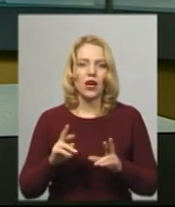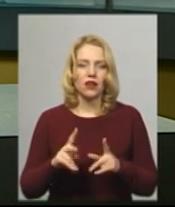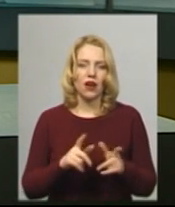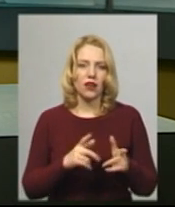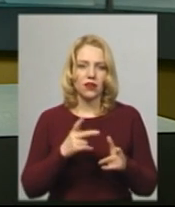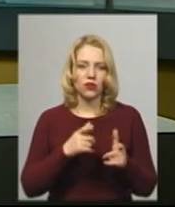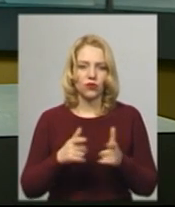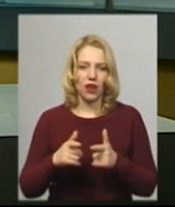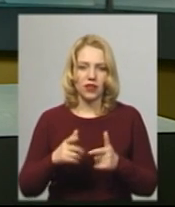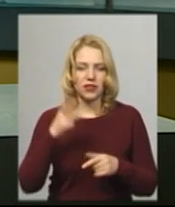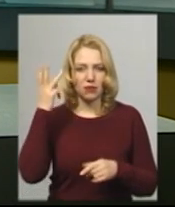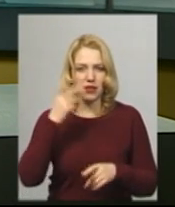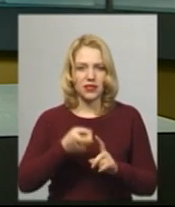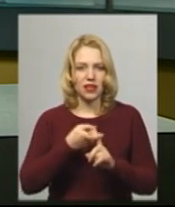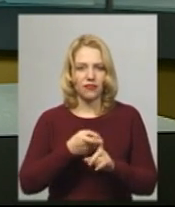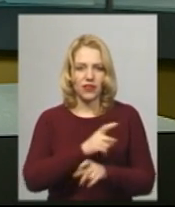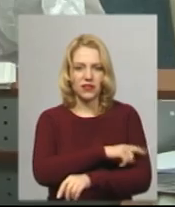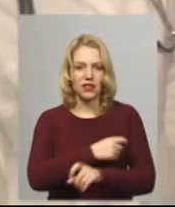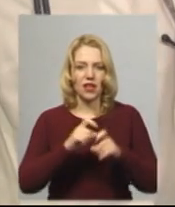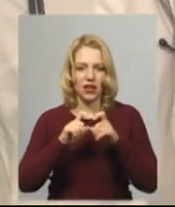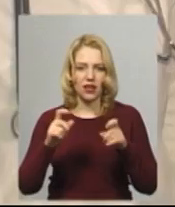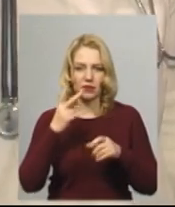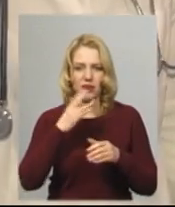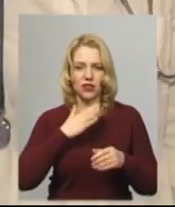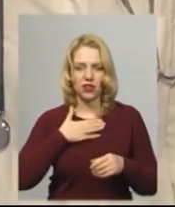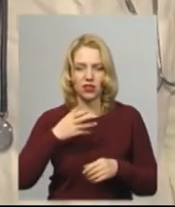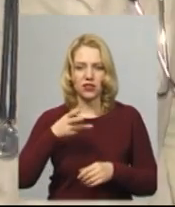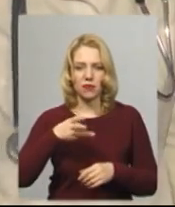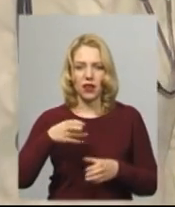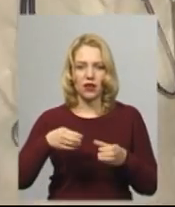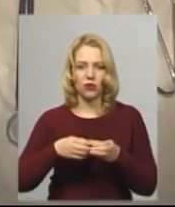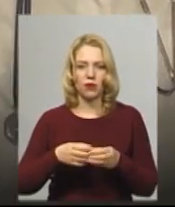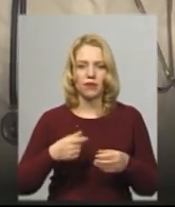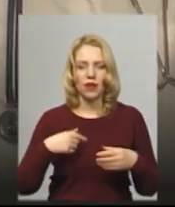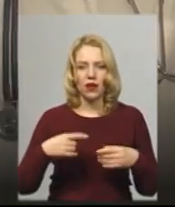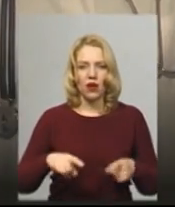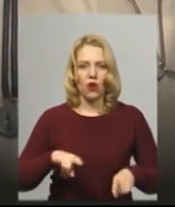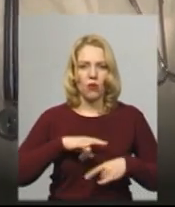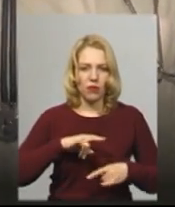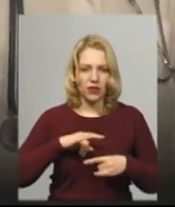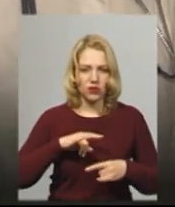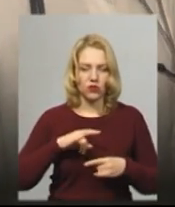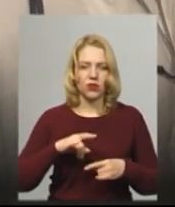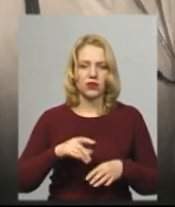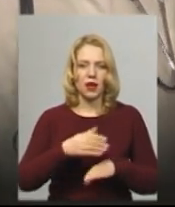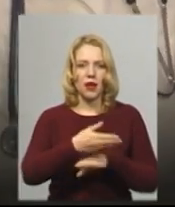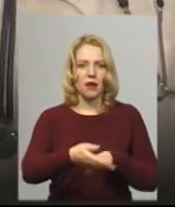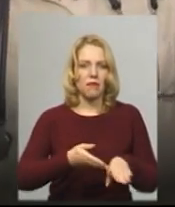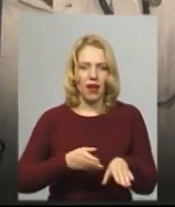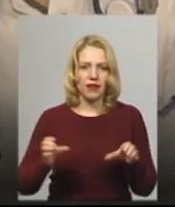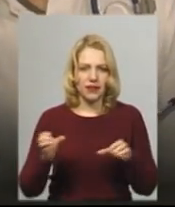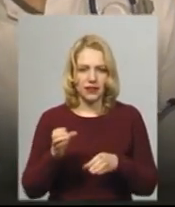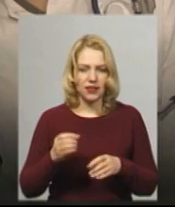лікарня, бачила наша знімальна група. Комбінизон, бахіли, респіратор